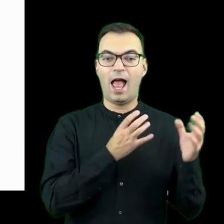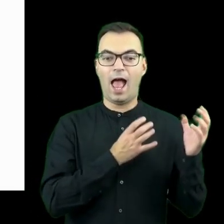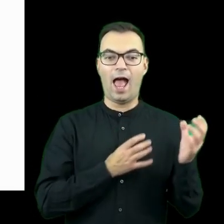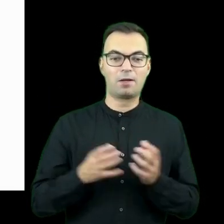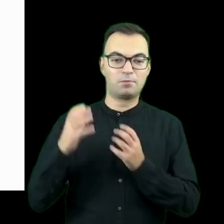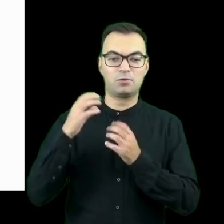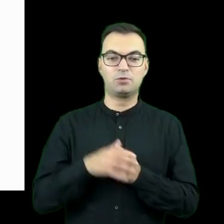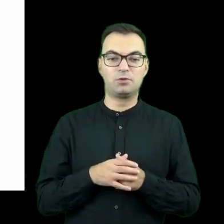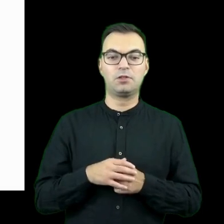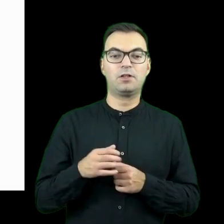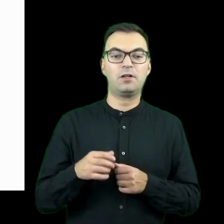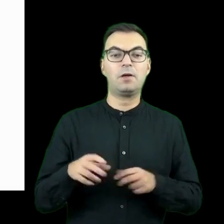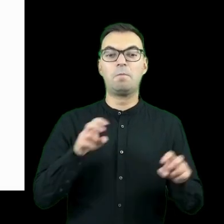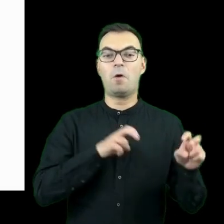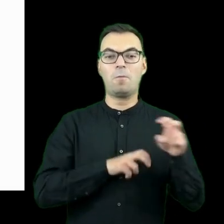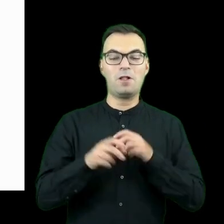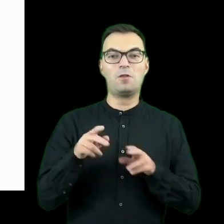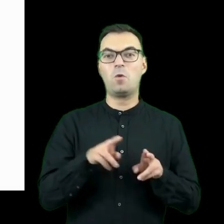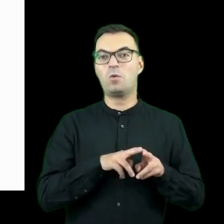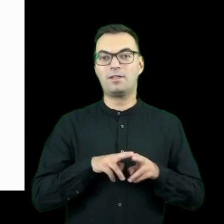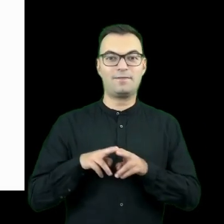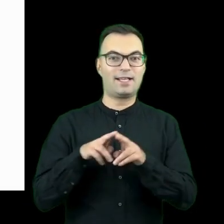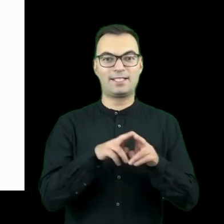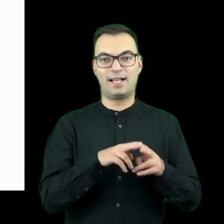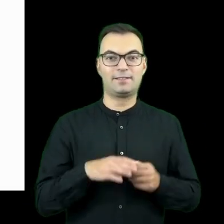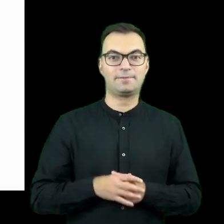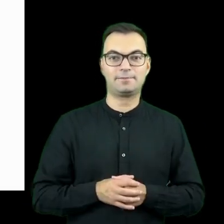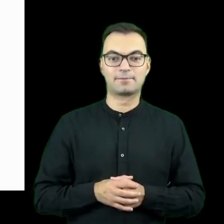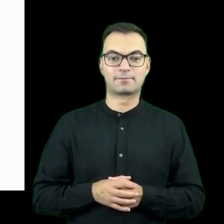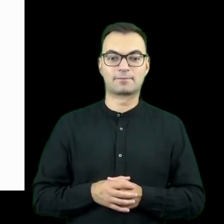Arbus Mobilny Uniwersalny, czyli inicjatywa, która